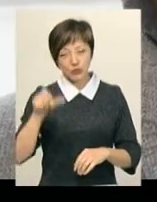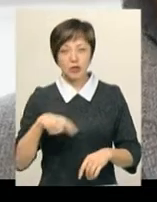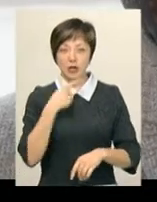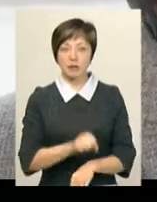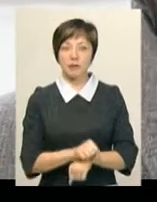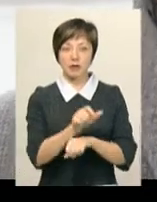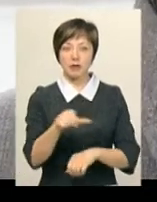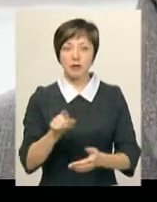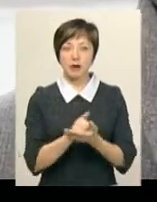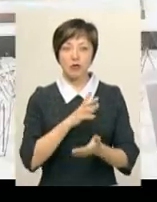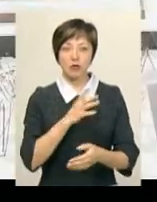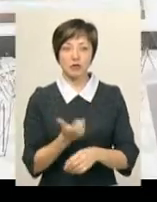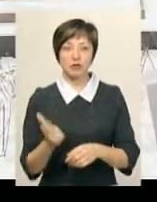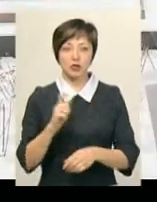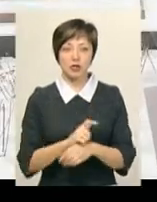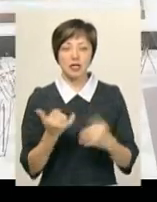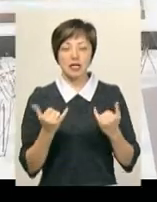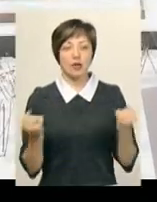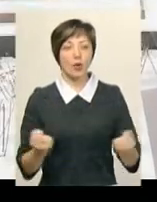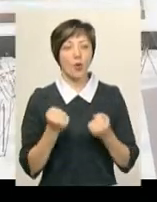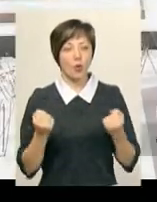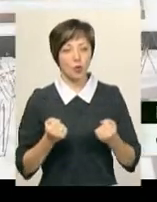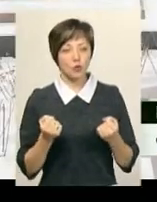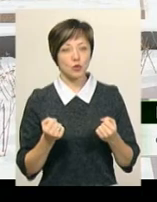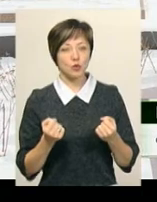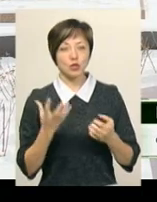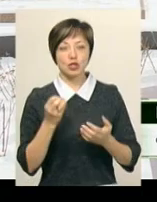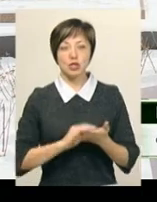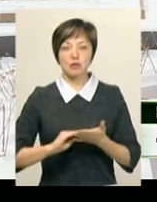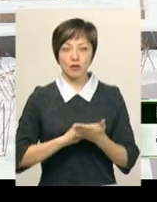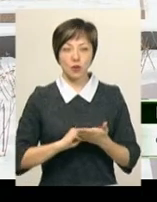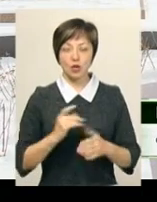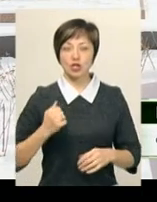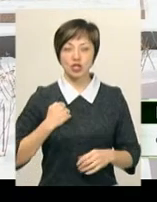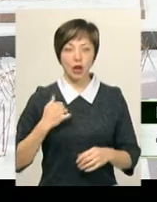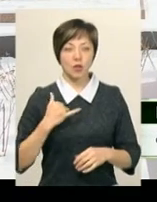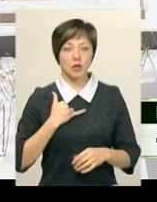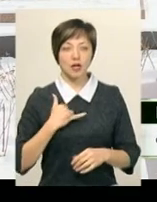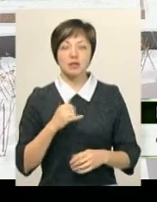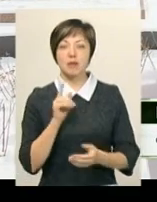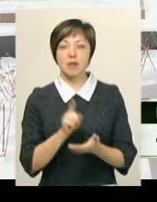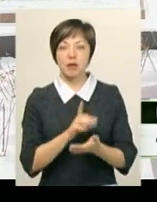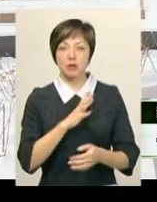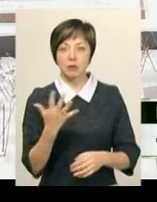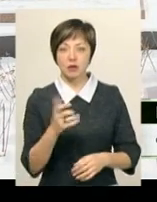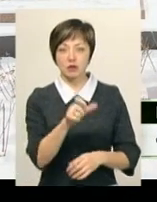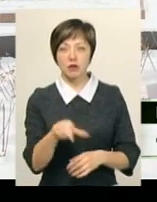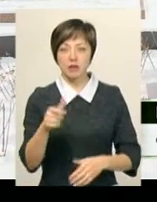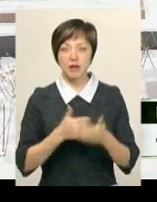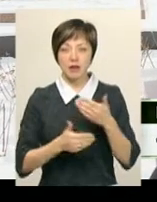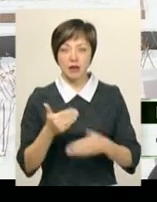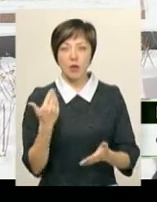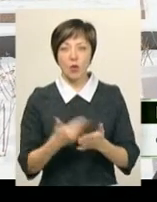пікетувальників мало бути більше. Нині холодно, ще раз повторюю, на жаль, в нас мало бути 5 чоловік інвалідів,